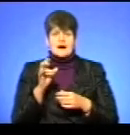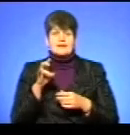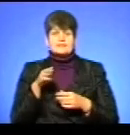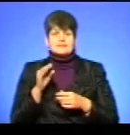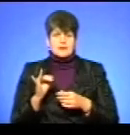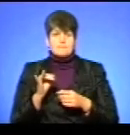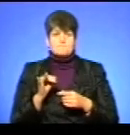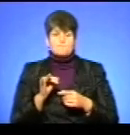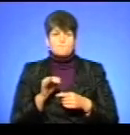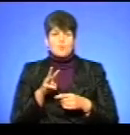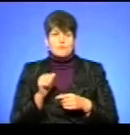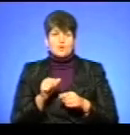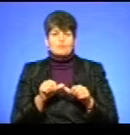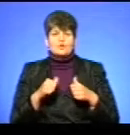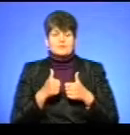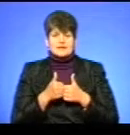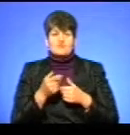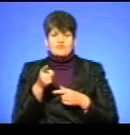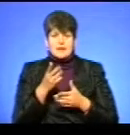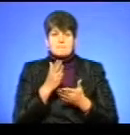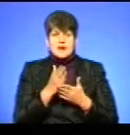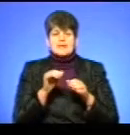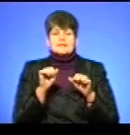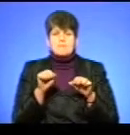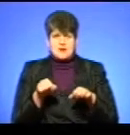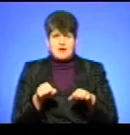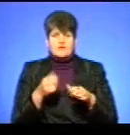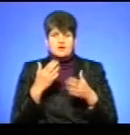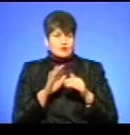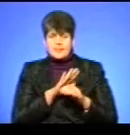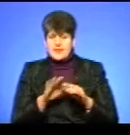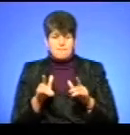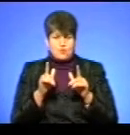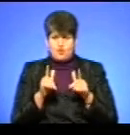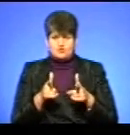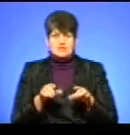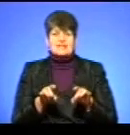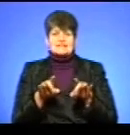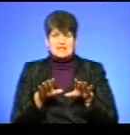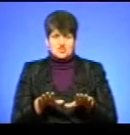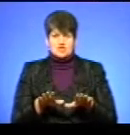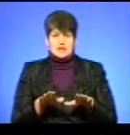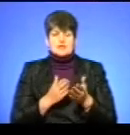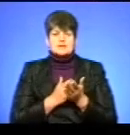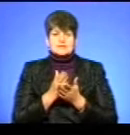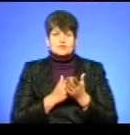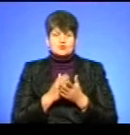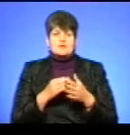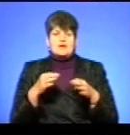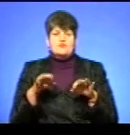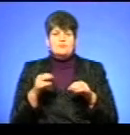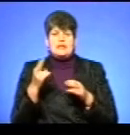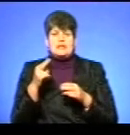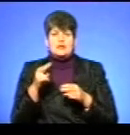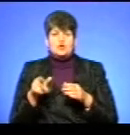України? Ви маєте право, якщо не погоджуєтеся з рішенням Служби автомобільних доріг,